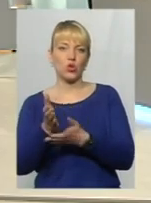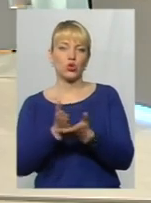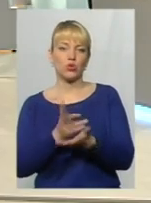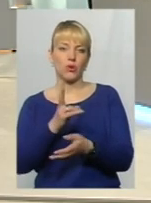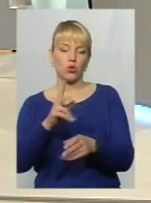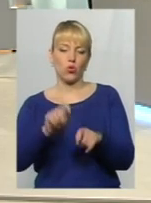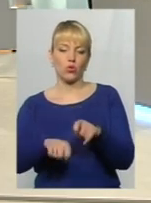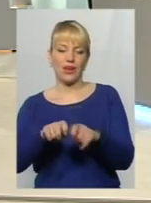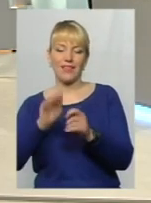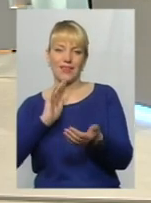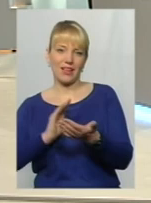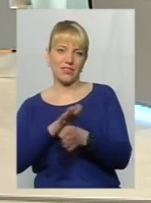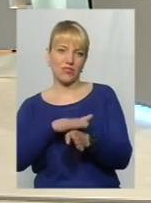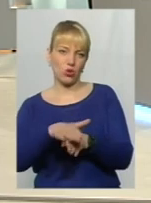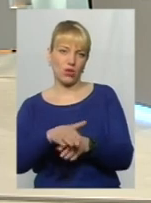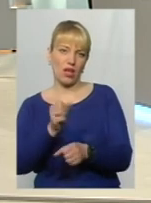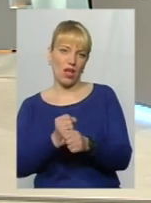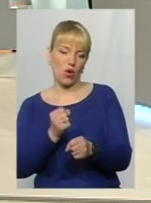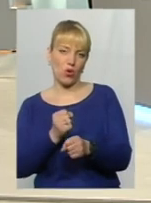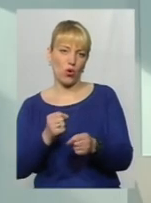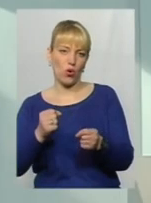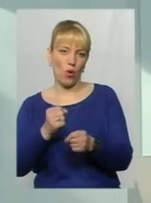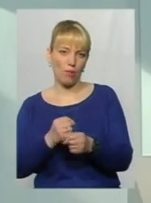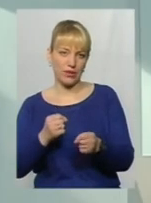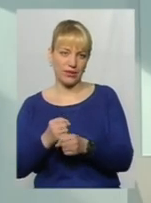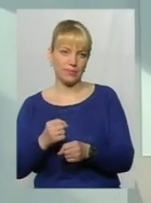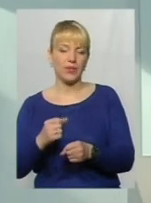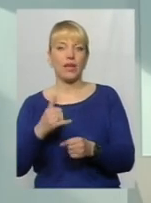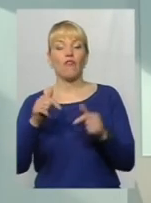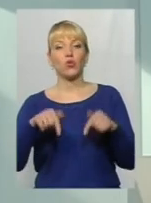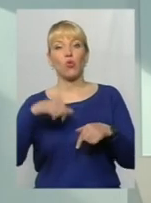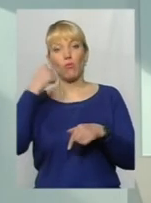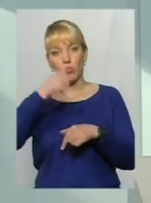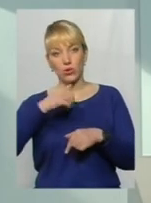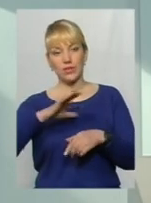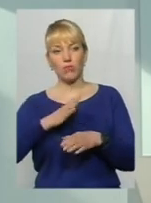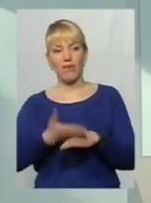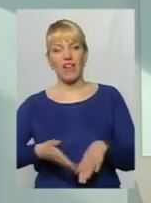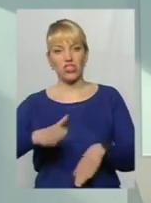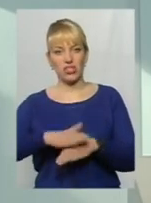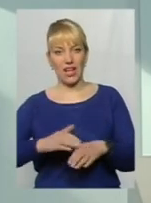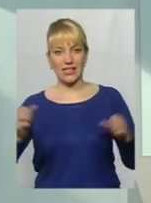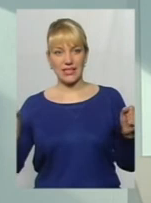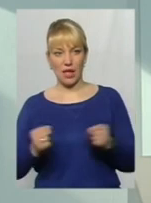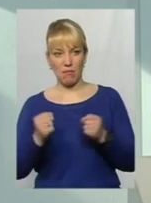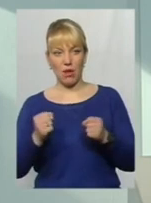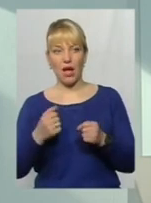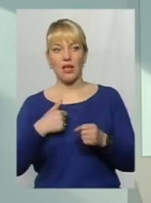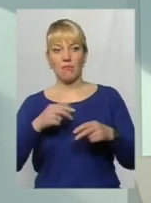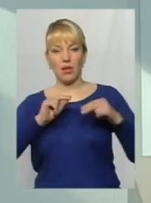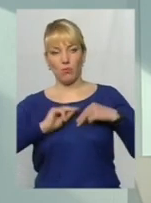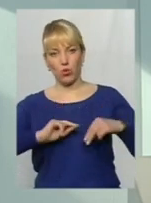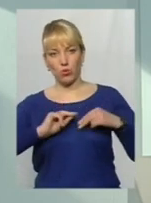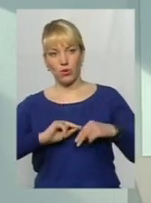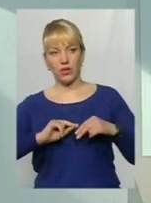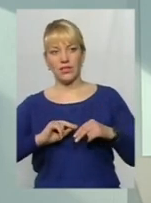яка контролює якість виконання робіт. Так як в цьому році була надто важка зима, і ми потрудилися